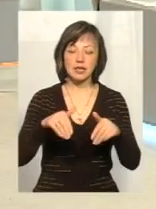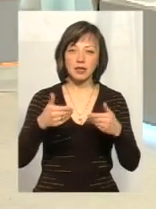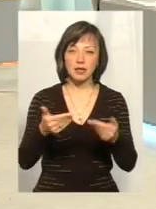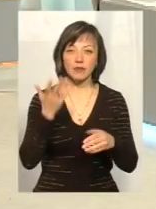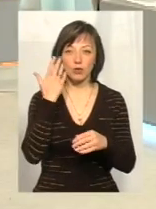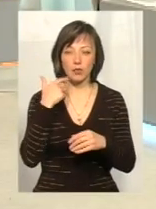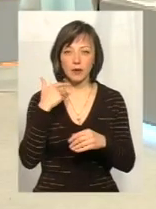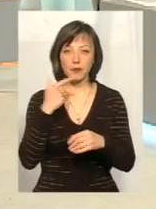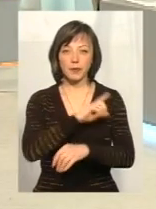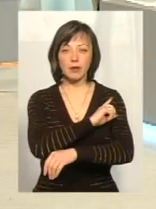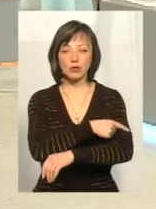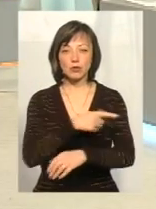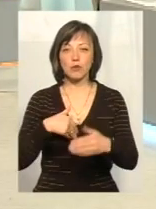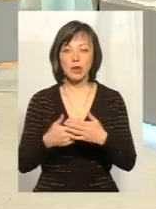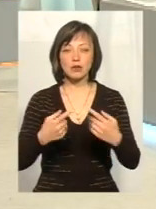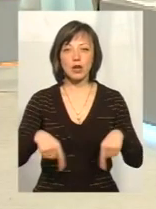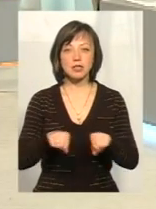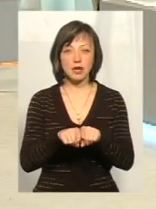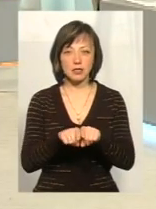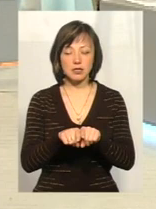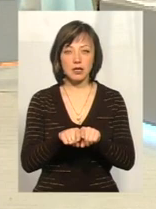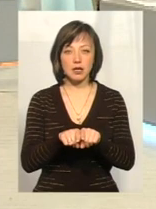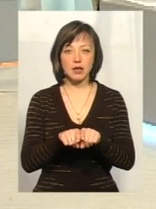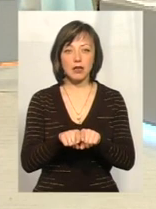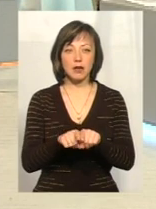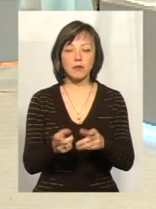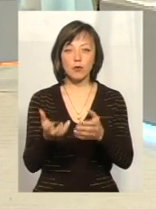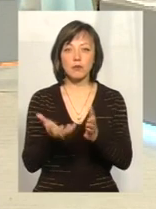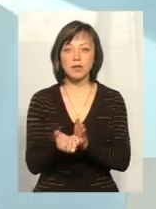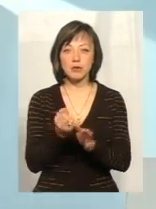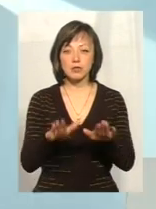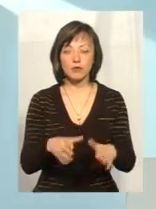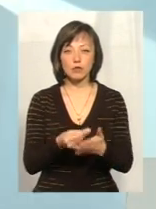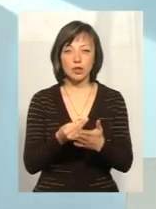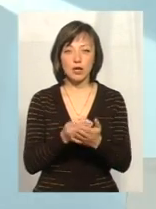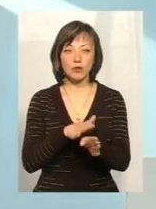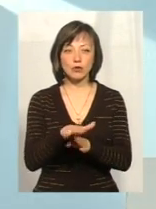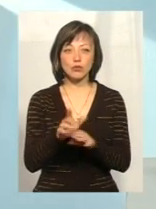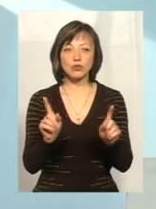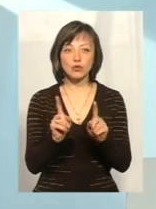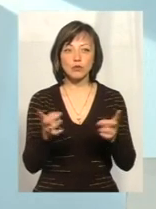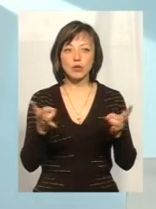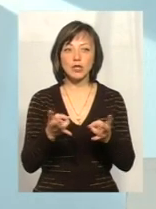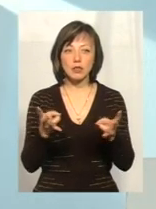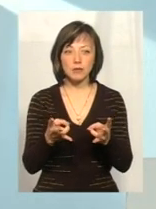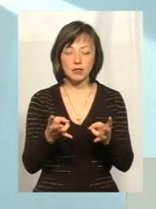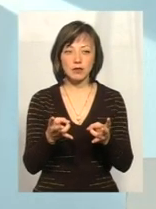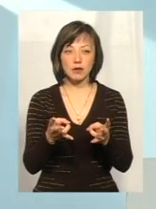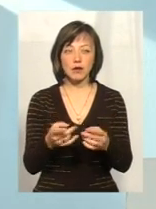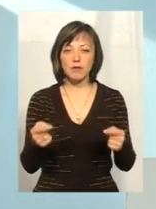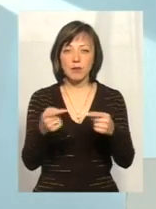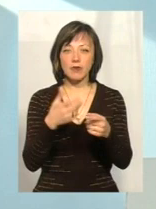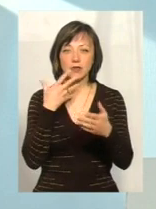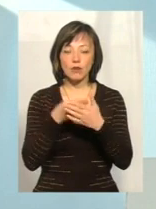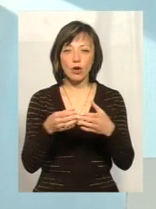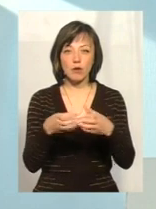Коли потужні громадські організації беруть підтримку з місцевих бюджетів і реалізовують щось потрібне в певній